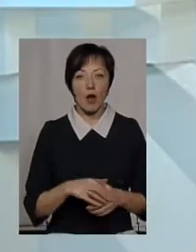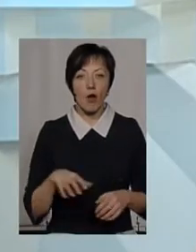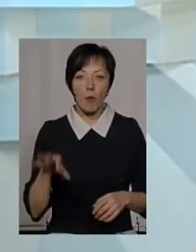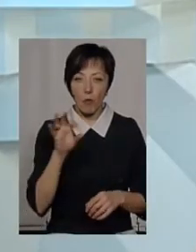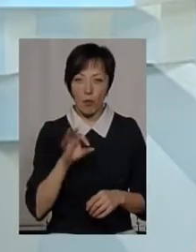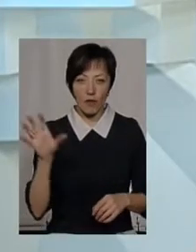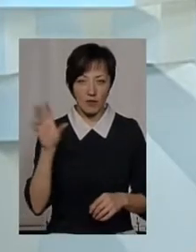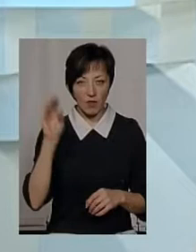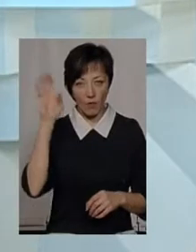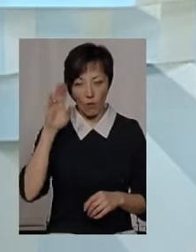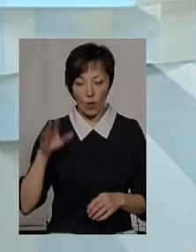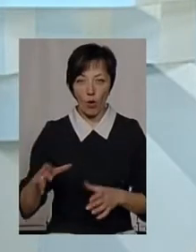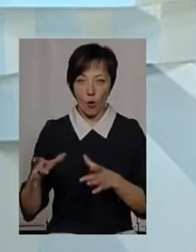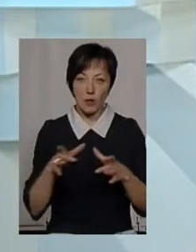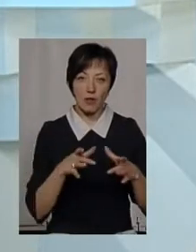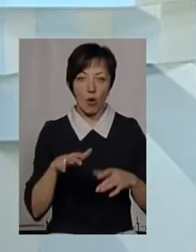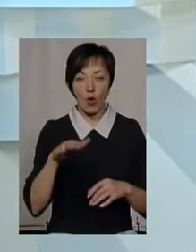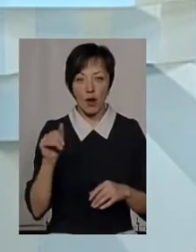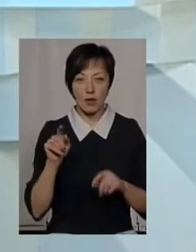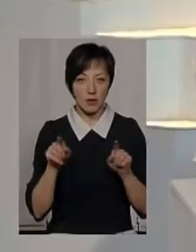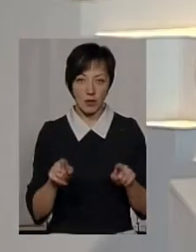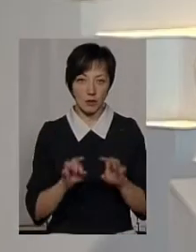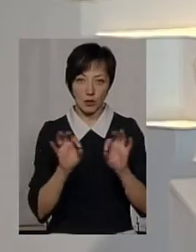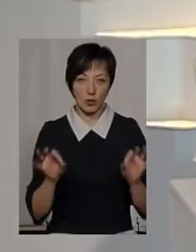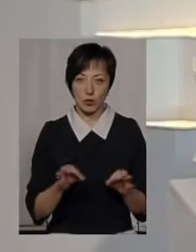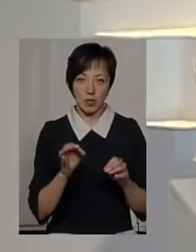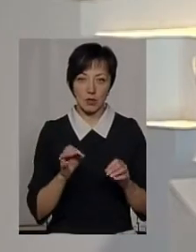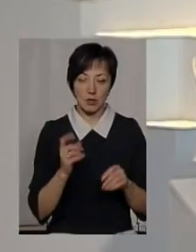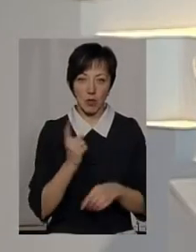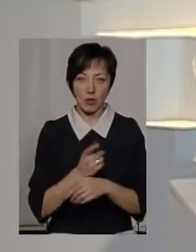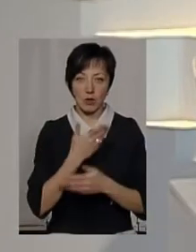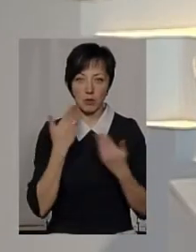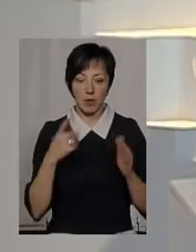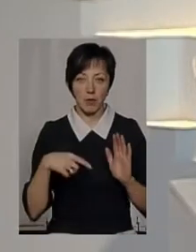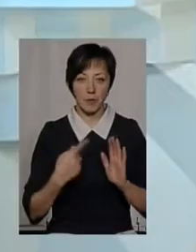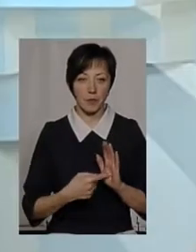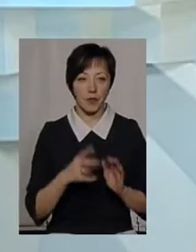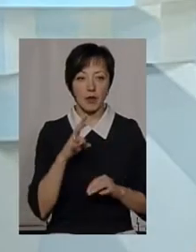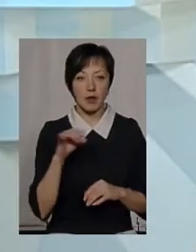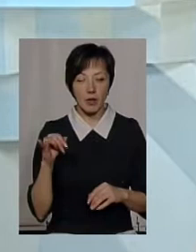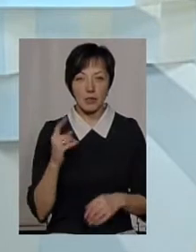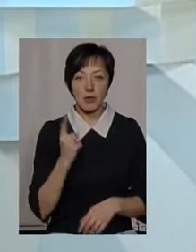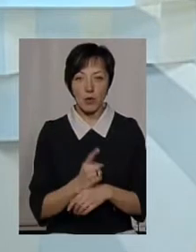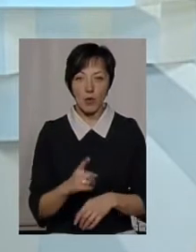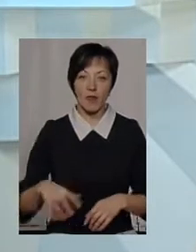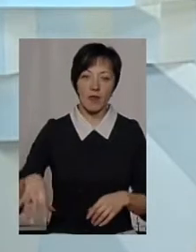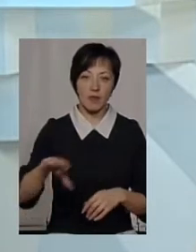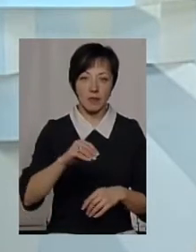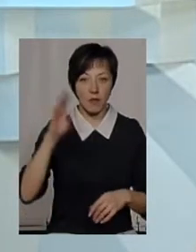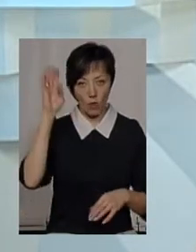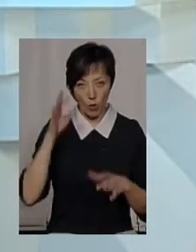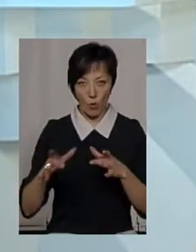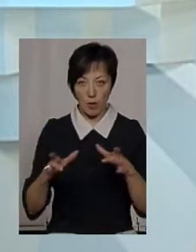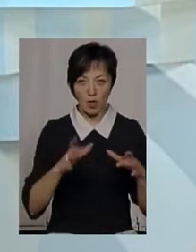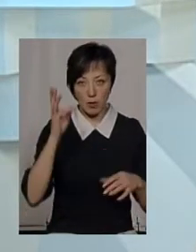'єкти на Хмельниччині? Чи ті, наприклад, стави, які в оренді, то там не діють ці закони? Ні, зоборона встановлюється на всі водні